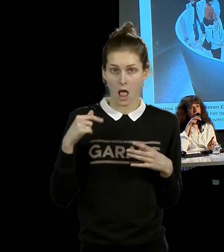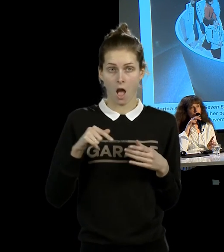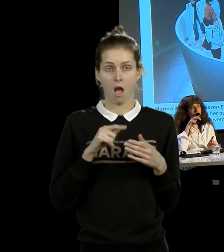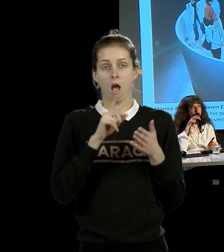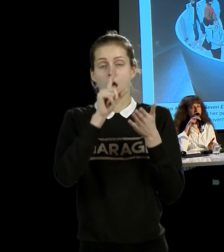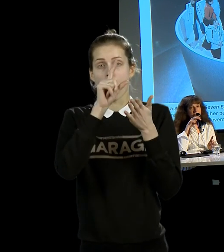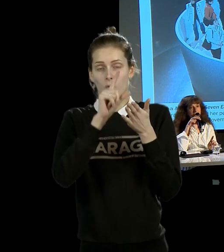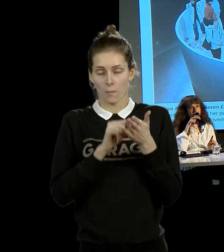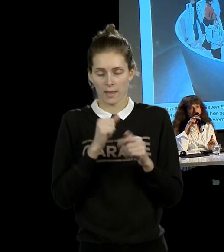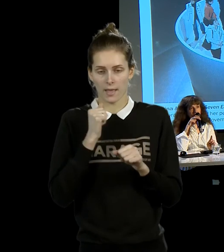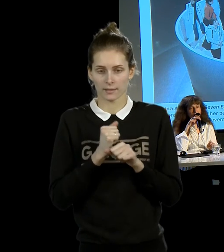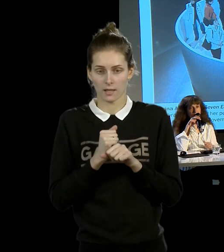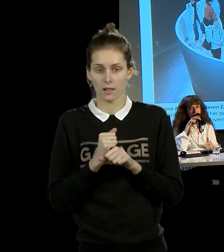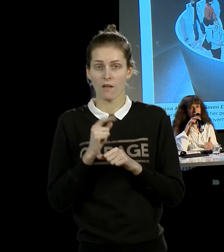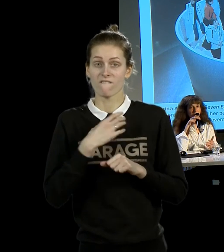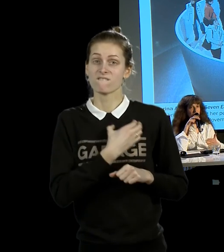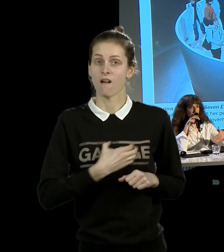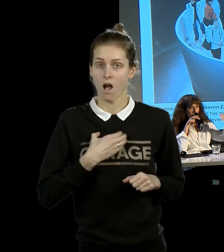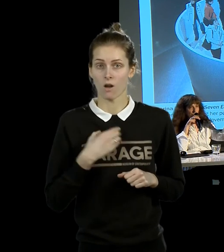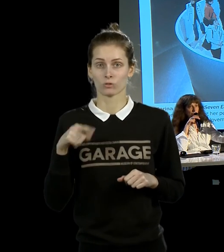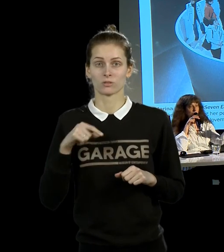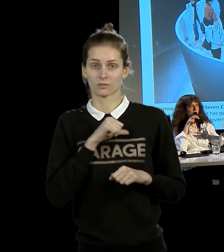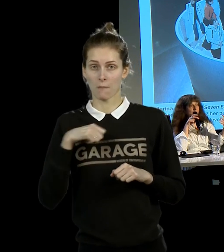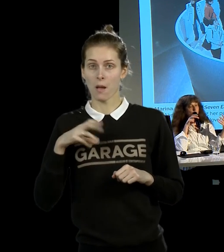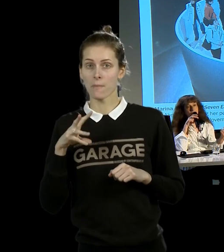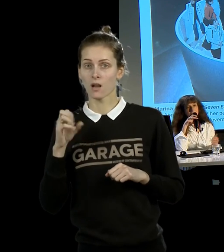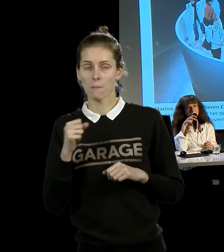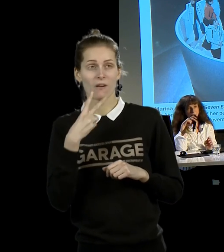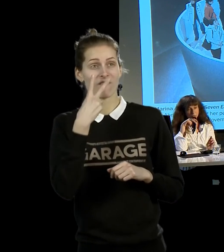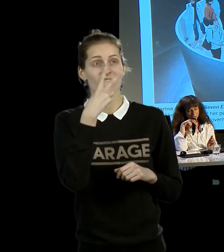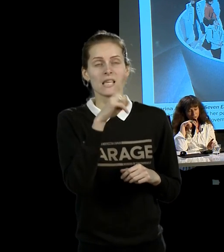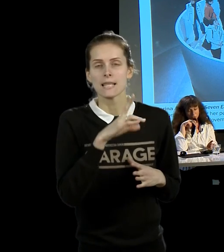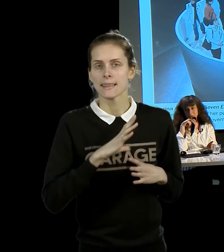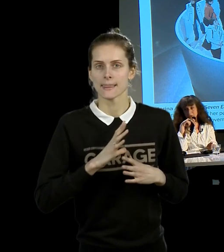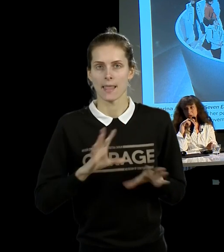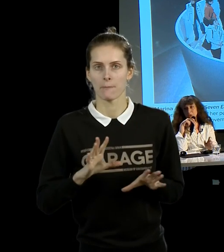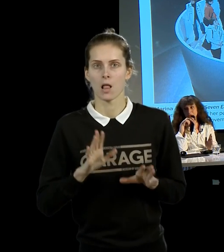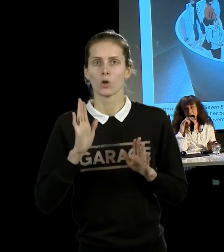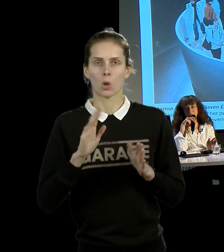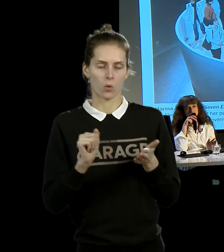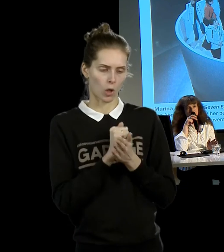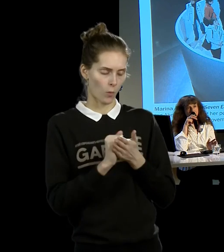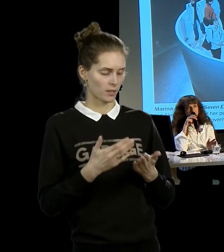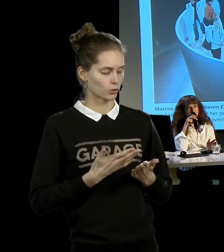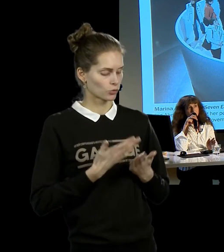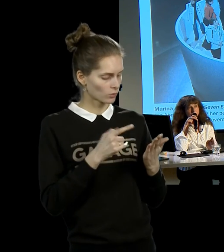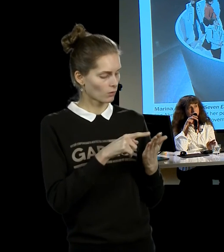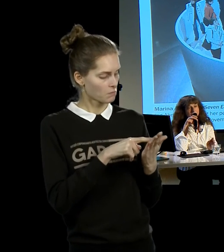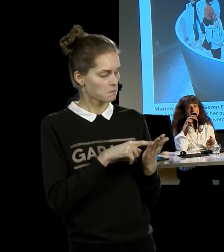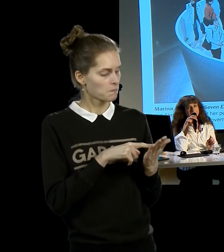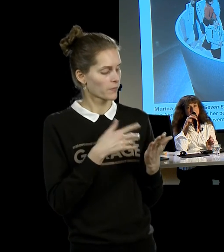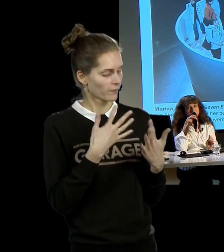документации. Эта документация, официально, когда перформанс снимался вот и до, тоже на эти перформансы не существует. Это, собственно говоря, перформанс Вита